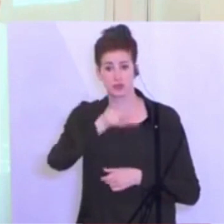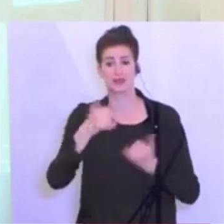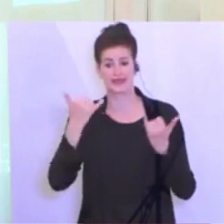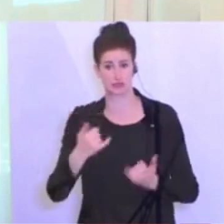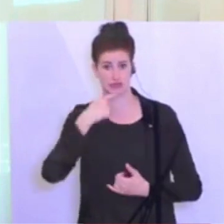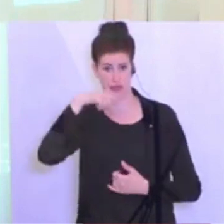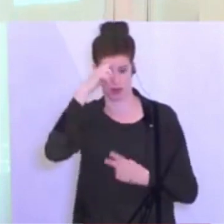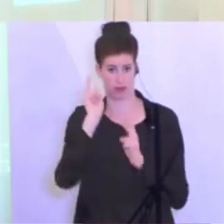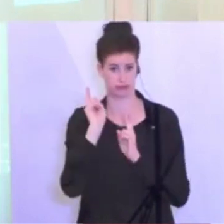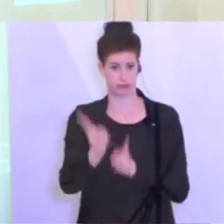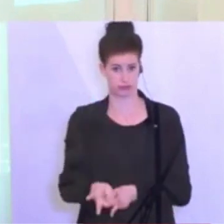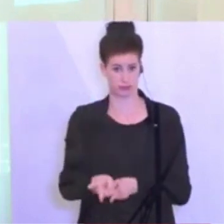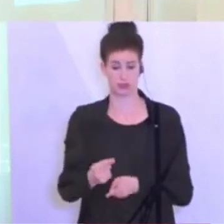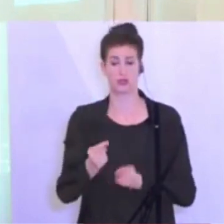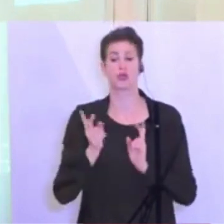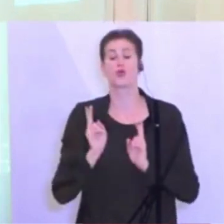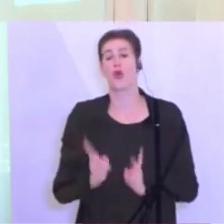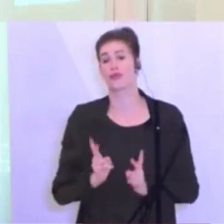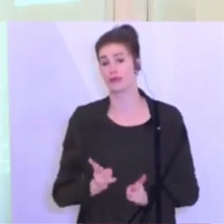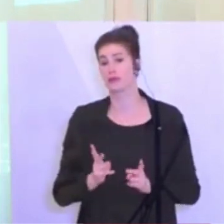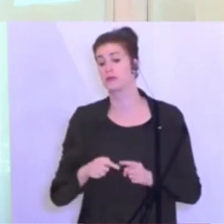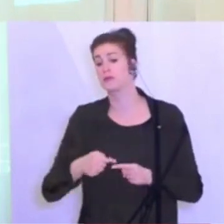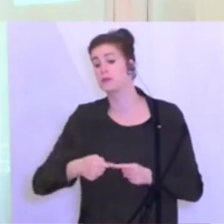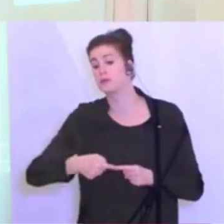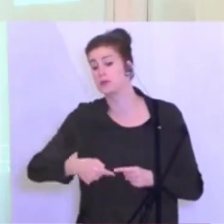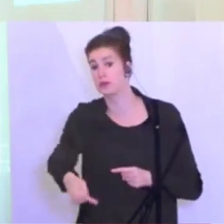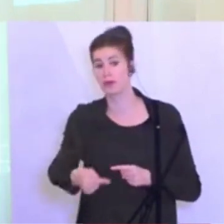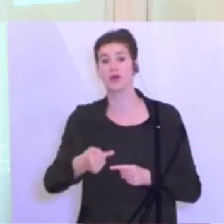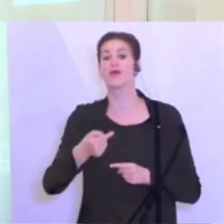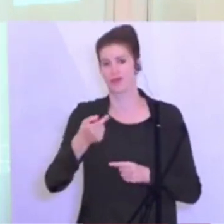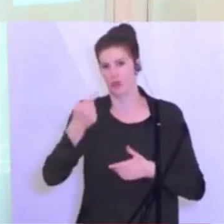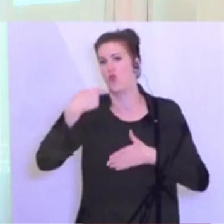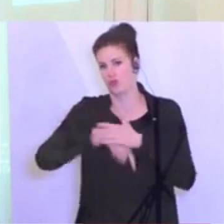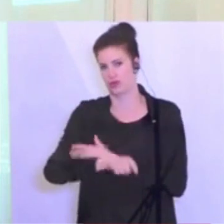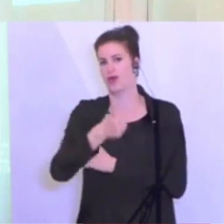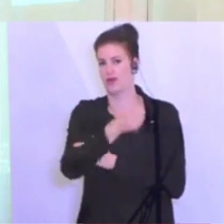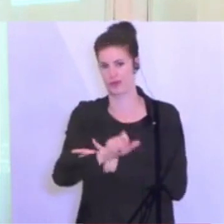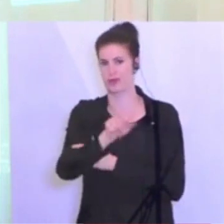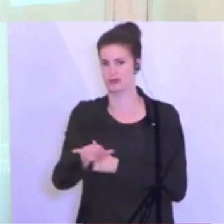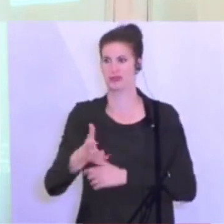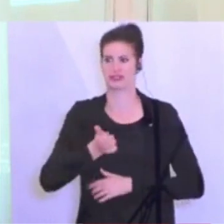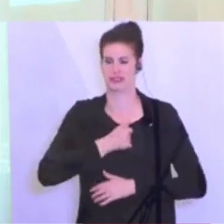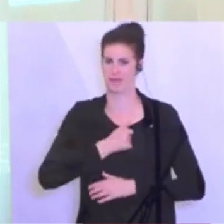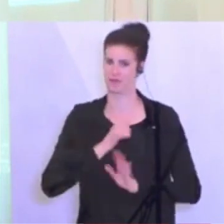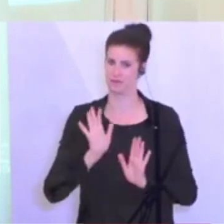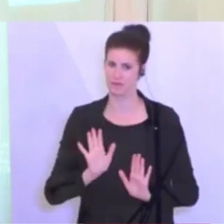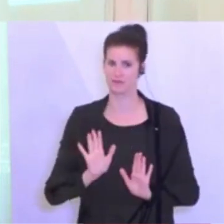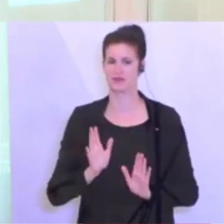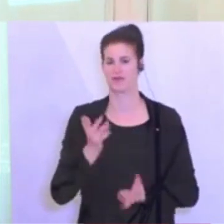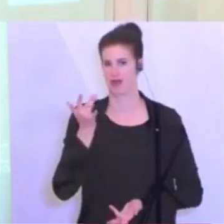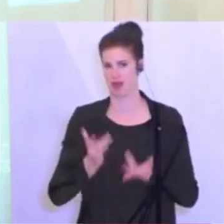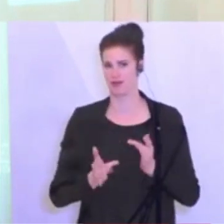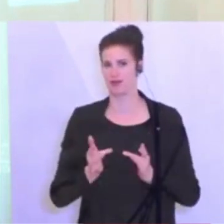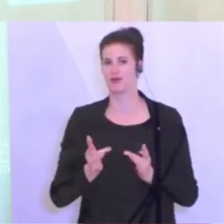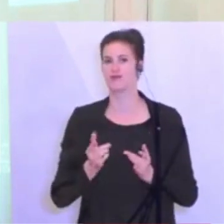wir könnten da in den nächsten Tagen, wenn es gut geht, die Hunderter-Grenze unterschreiten. Wäre großartig. Auch da